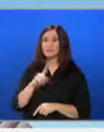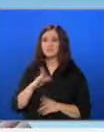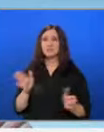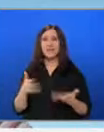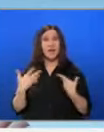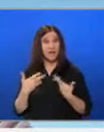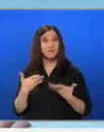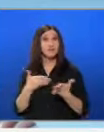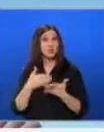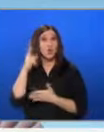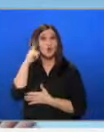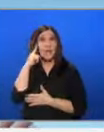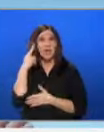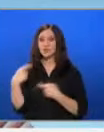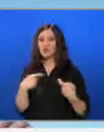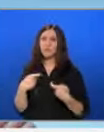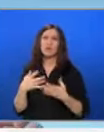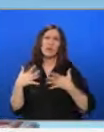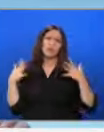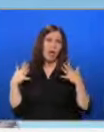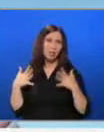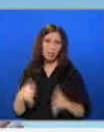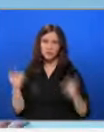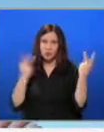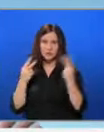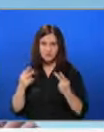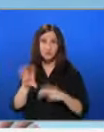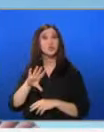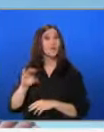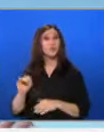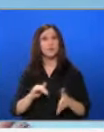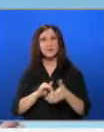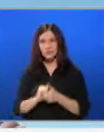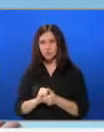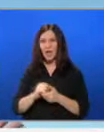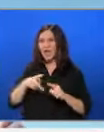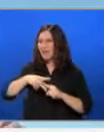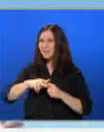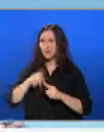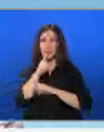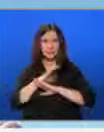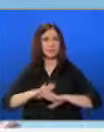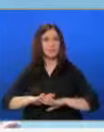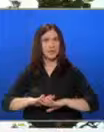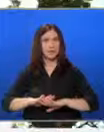радваха. Защото знаеха, че войната е най-лошото и разбираха, че Европейския съюз е инструмент за мир.